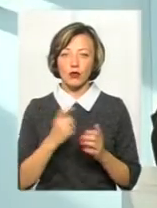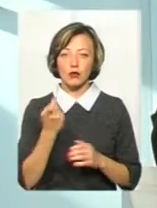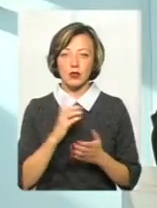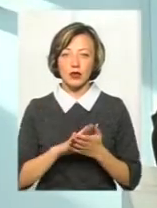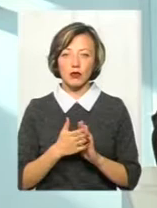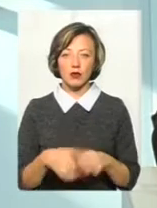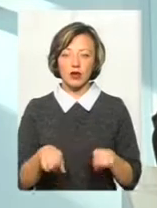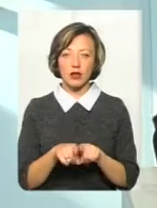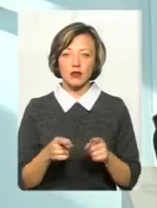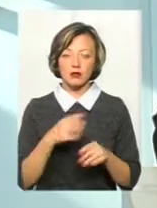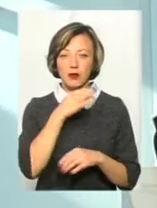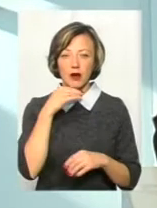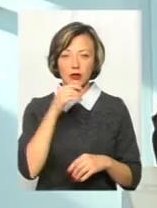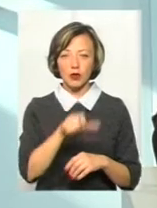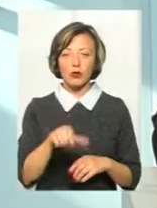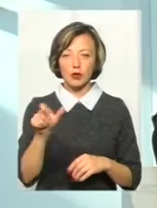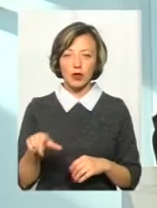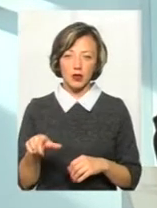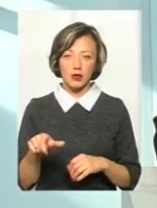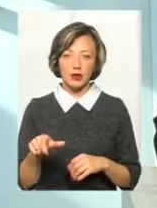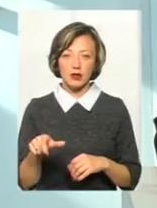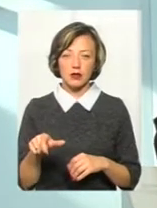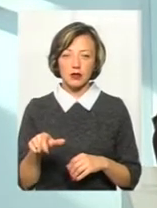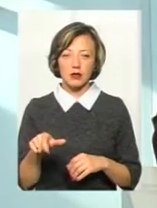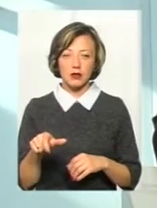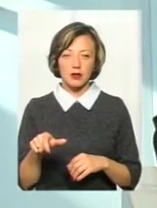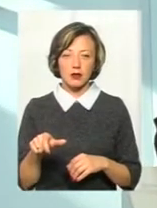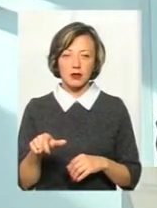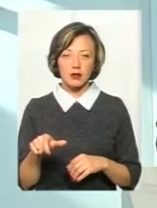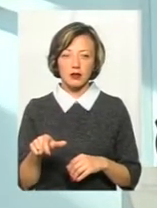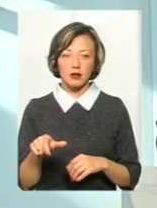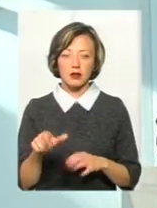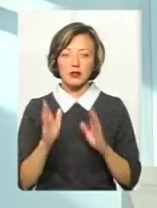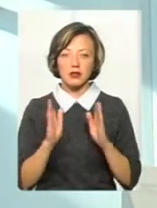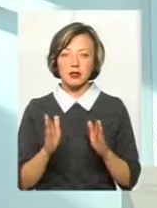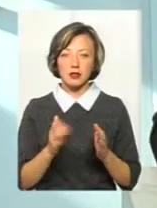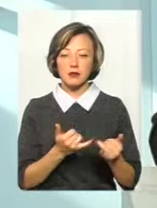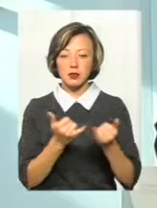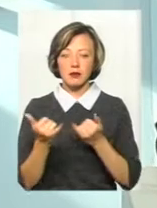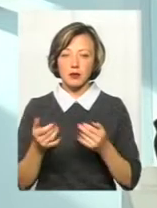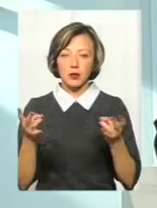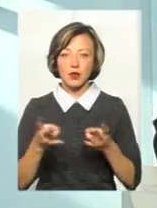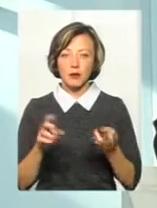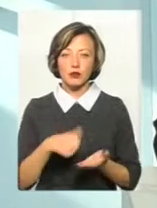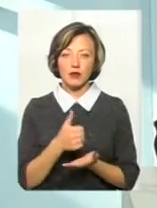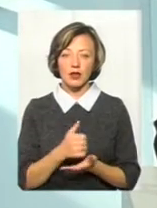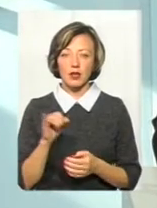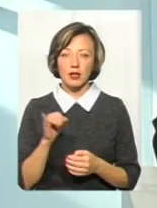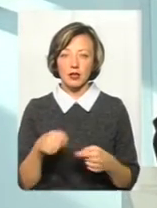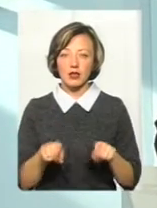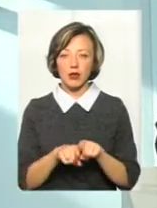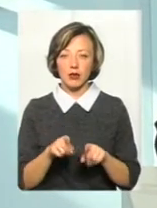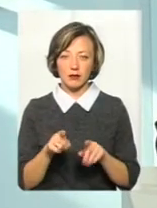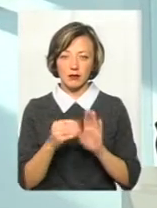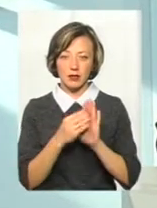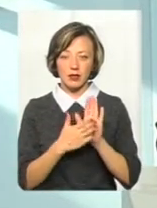велика кількість людей стягується тільки на забезпечення таких потреб основних, і таку статтю,